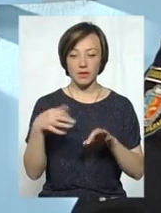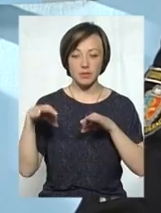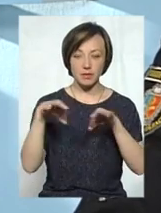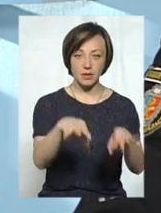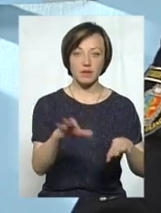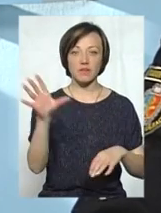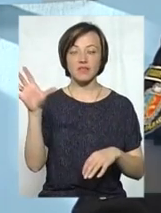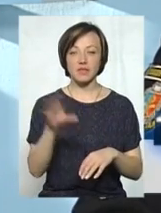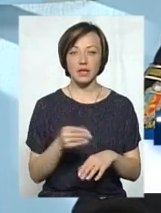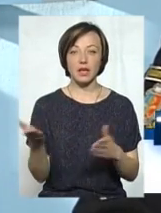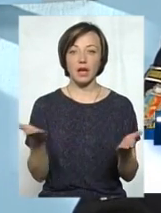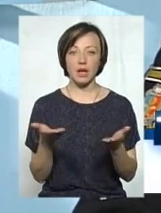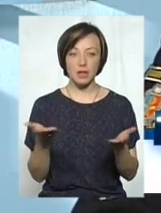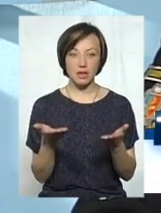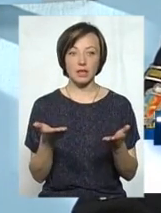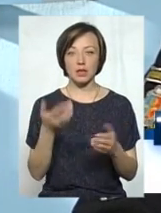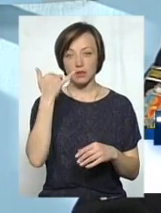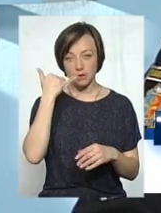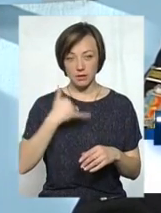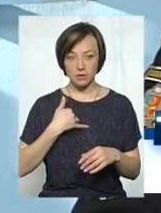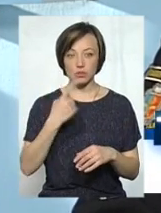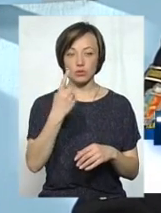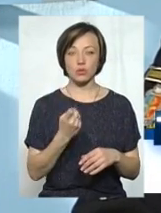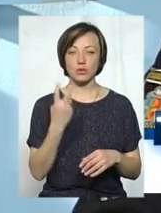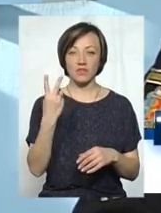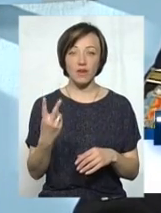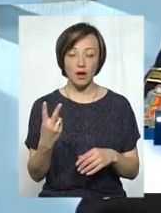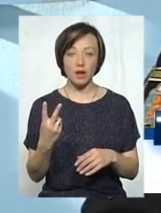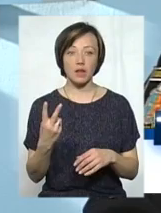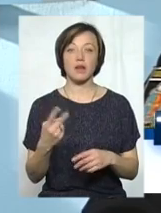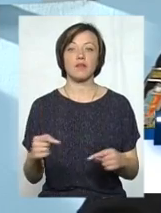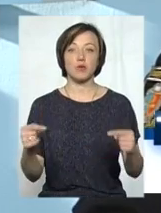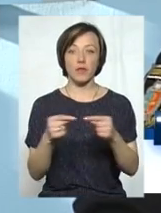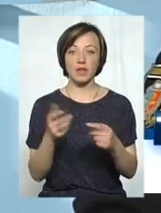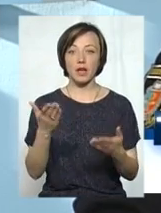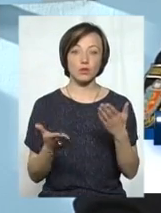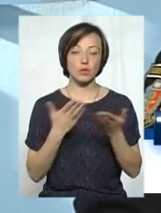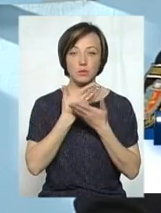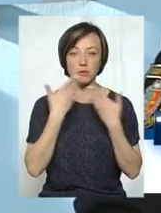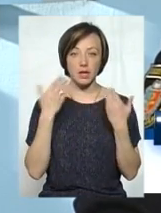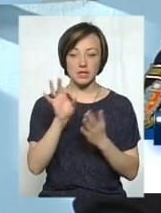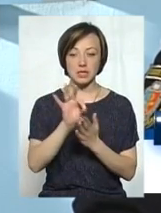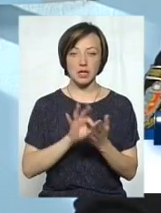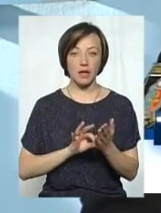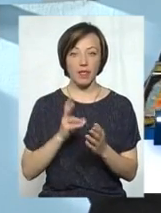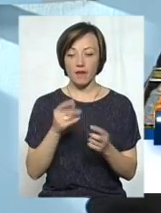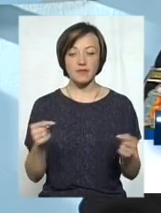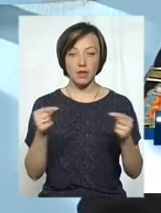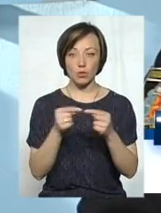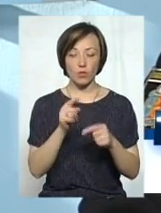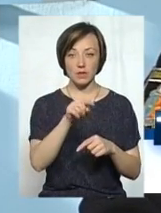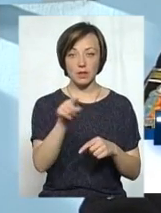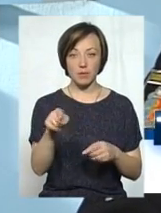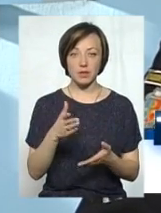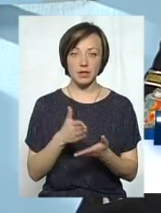які приходять на УІКП-102. Відповідно, якщо немає, зразу ж не встановлено, що там є